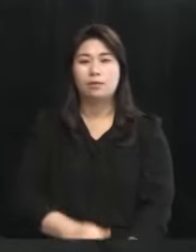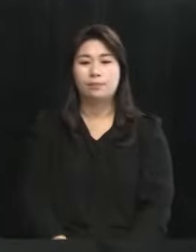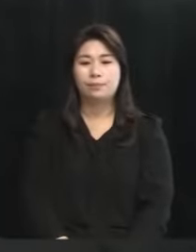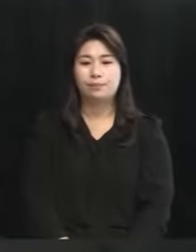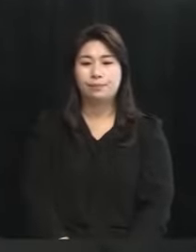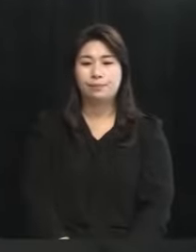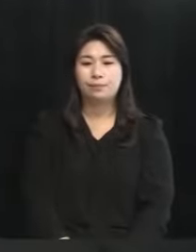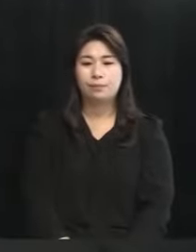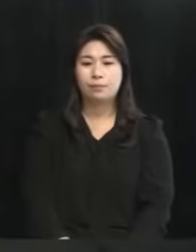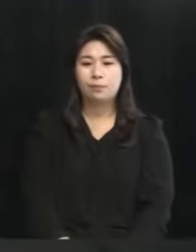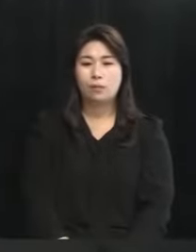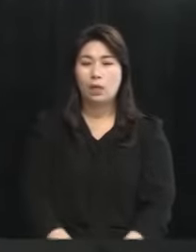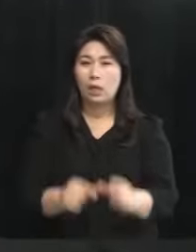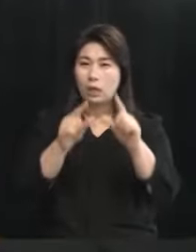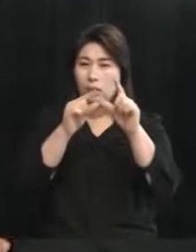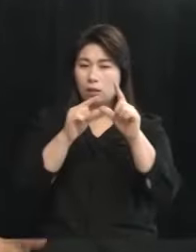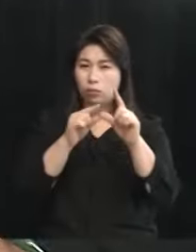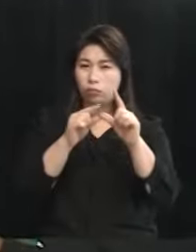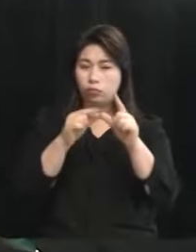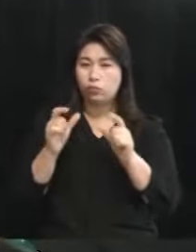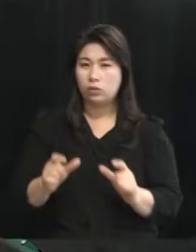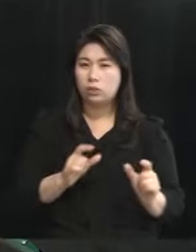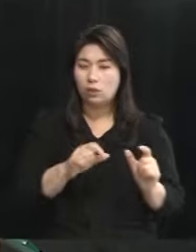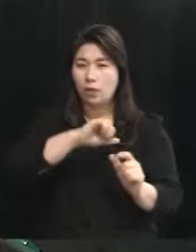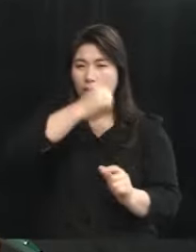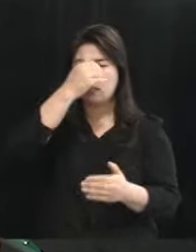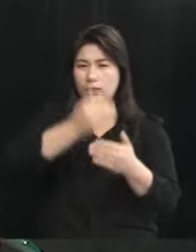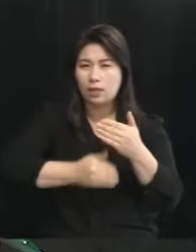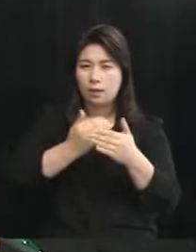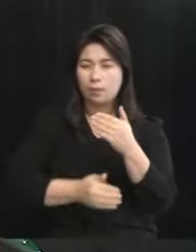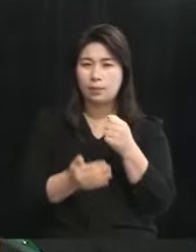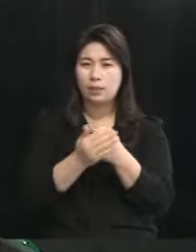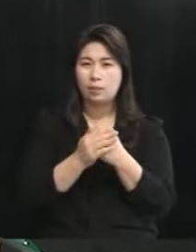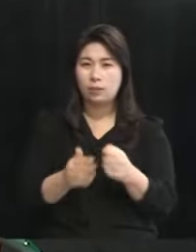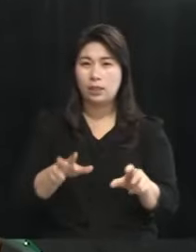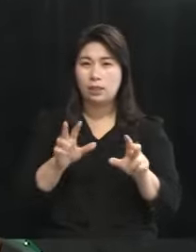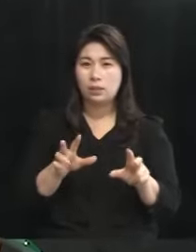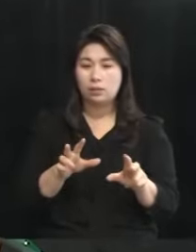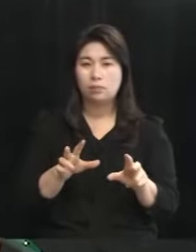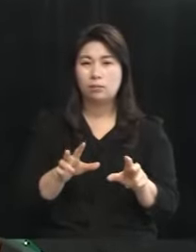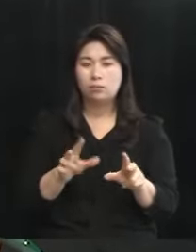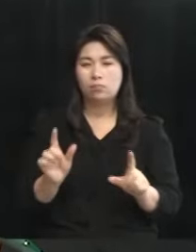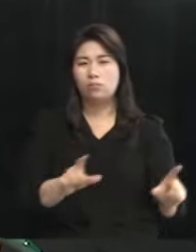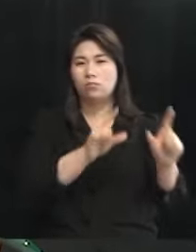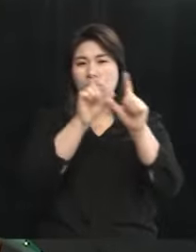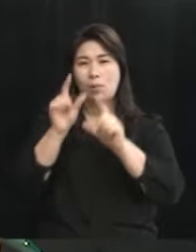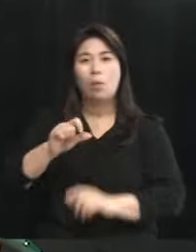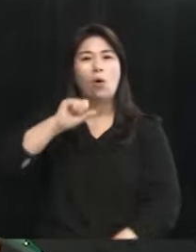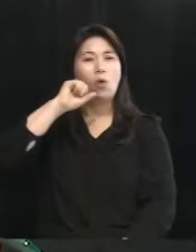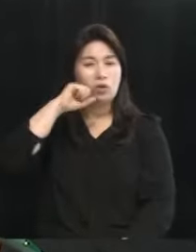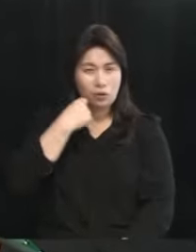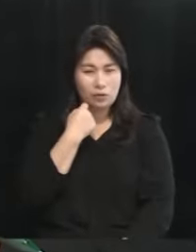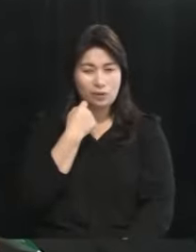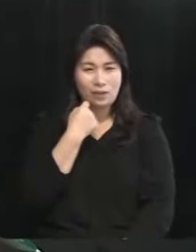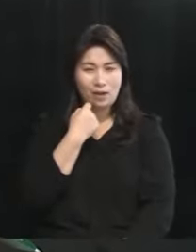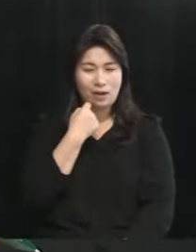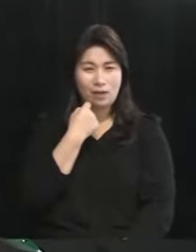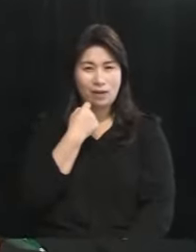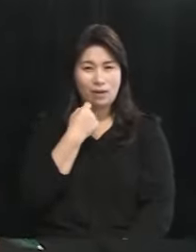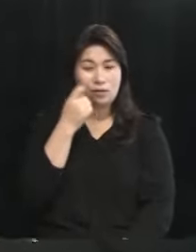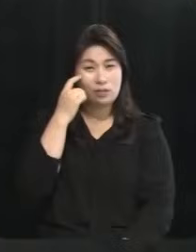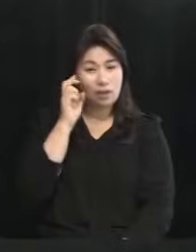일부 영역의 예산 삭감 때문에 지금이 민생이 어려졌다 이렇게 지금 판단하고